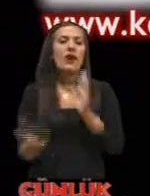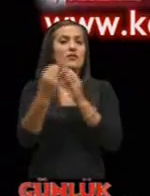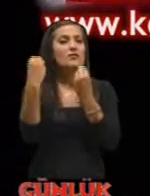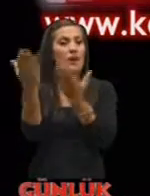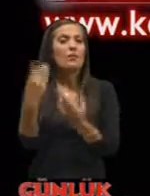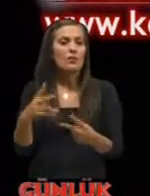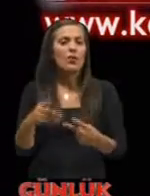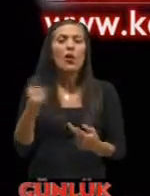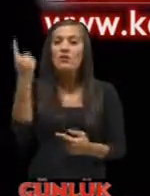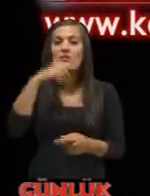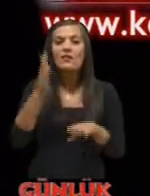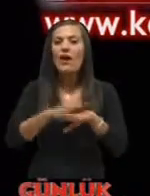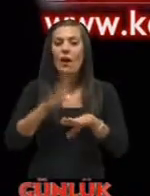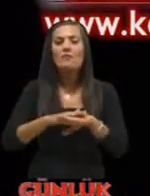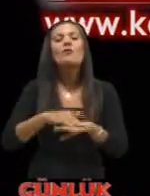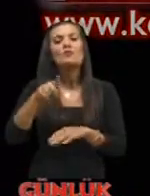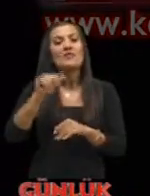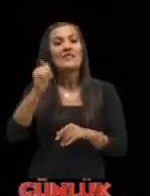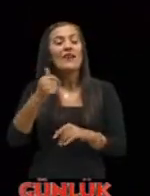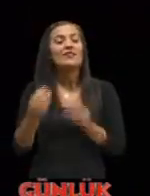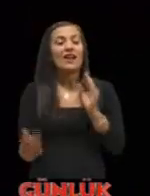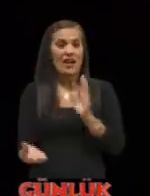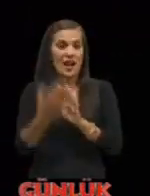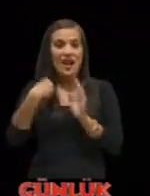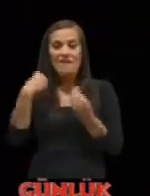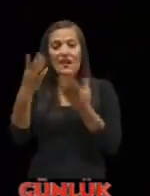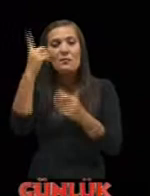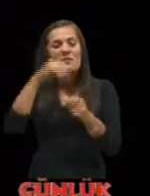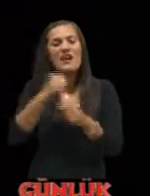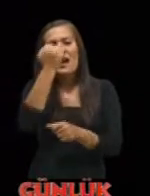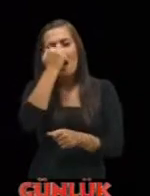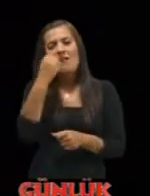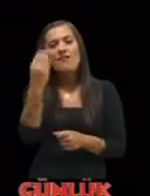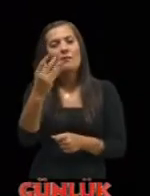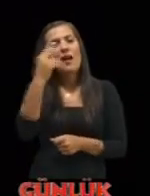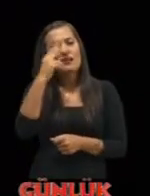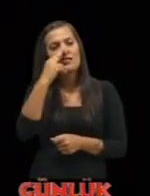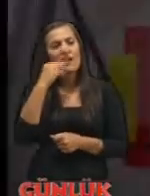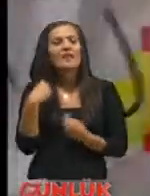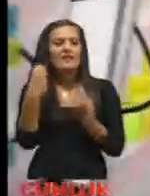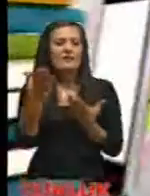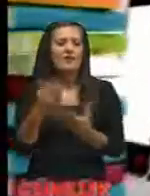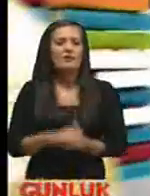öyleyse ne yapıyoruz bu ihtiyacı karşılamak için kan verme alışkanlığı ediniyoruz düşünmeye çok da gerek yok